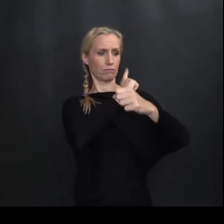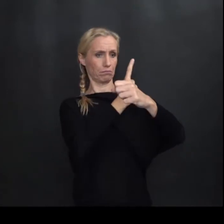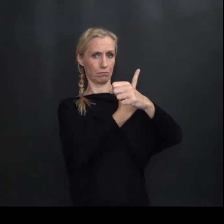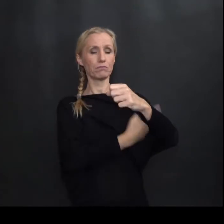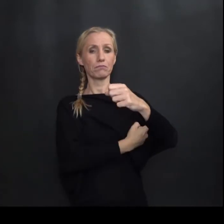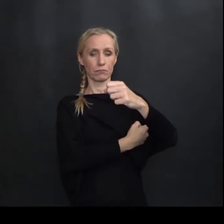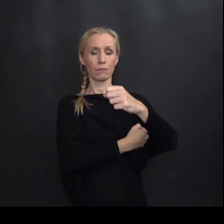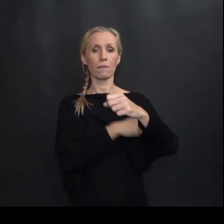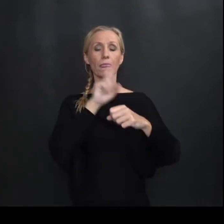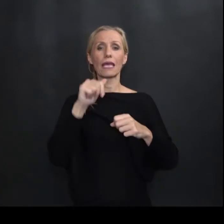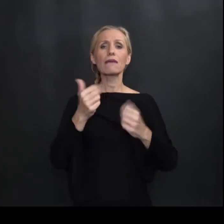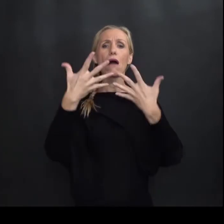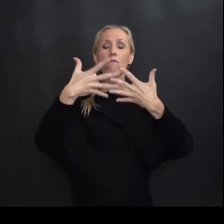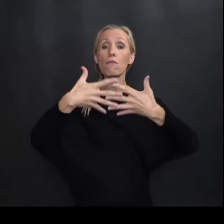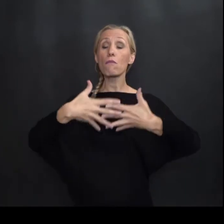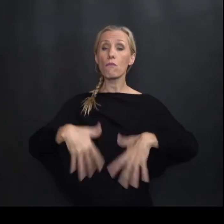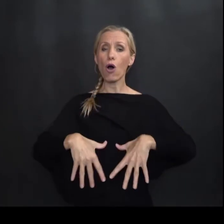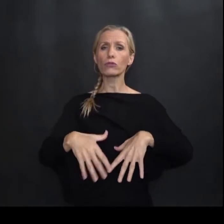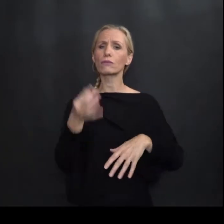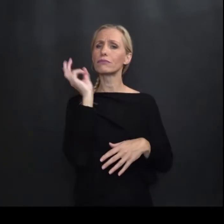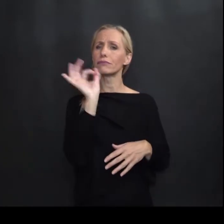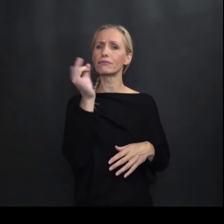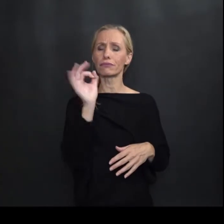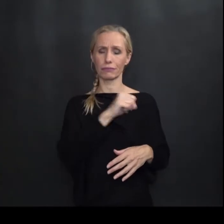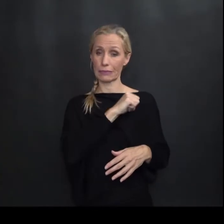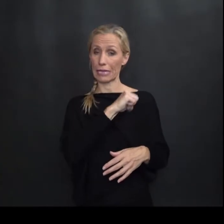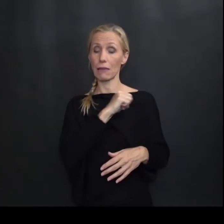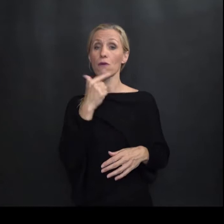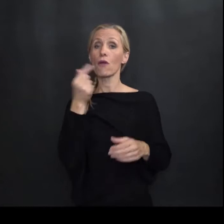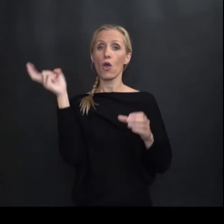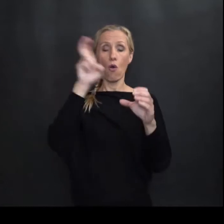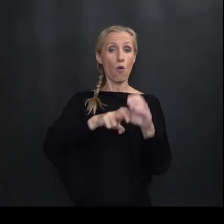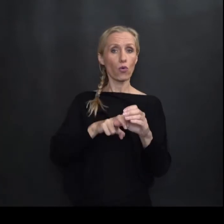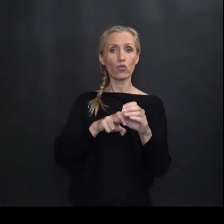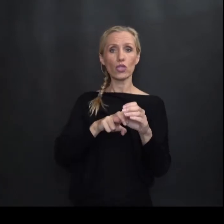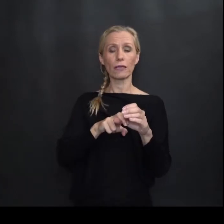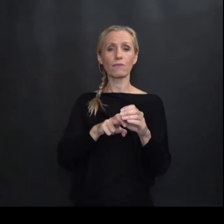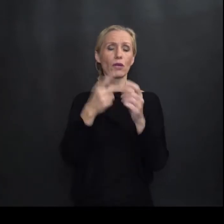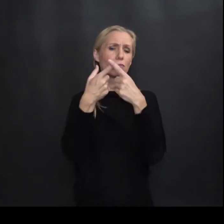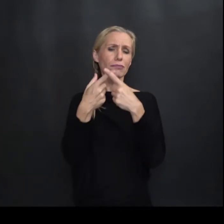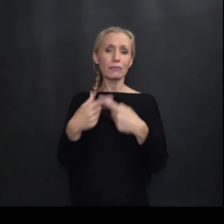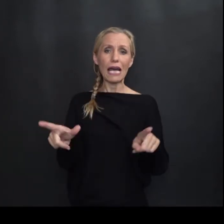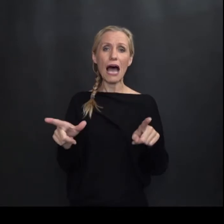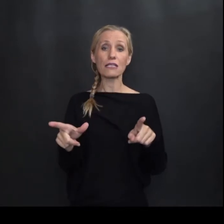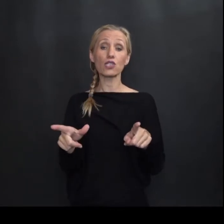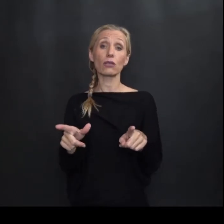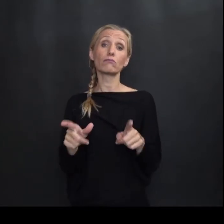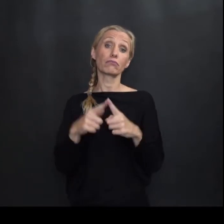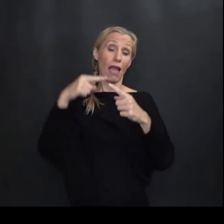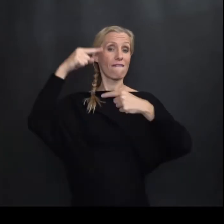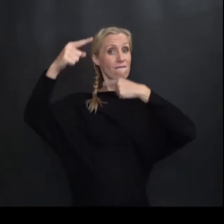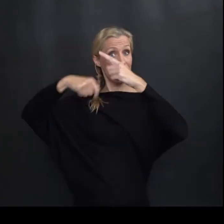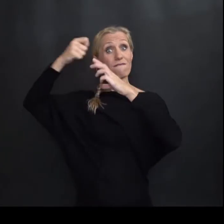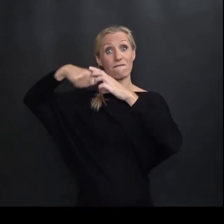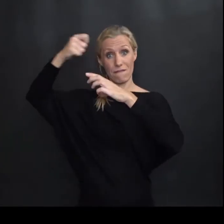snaga Znači ima motor Vrlo zanimljiv Koji je sudjelovao Znači u različitim čak